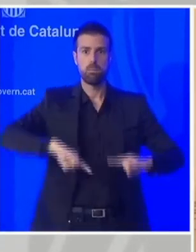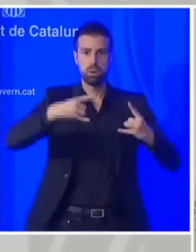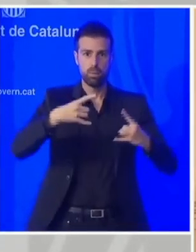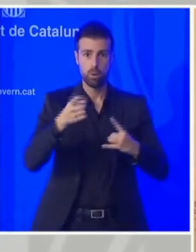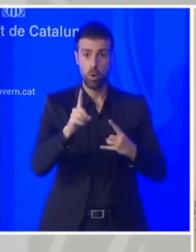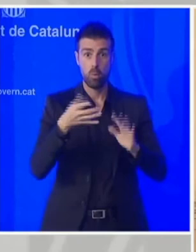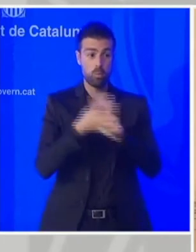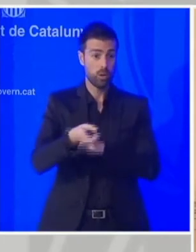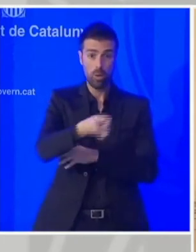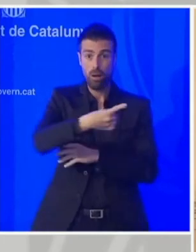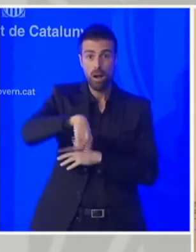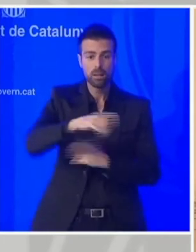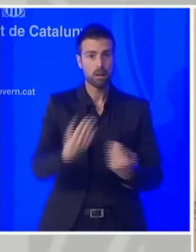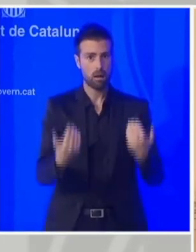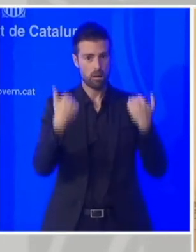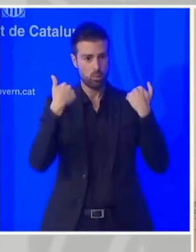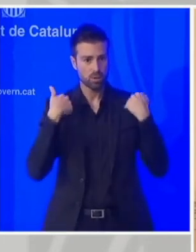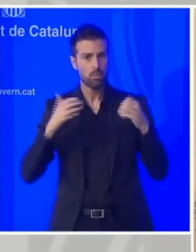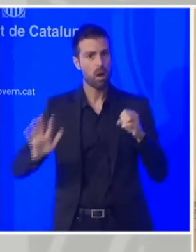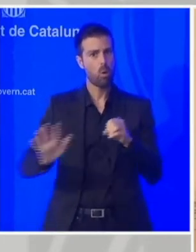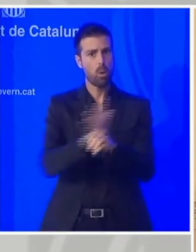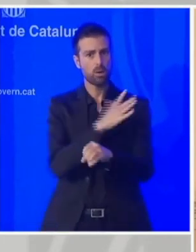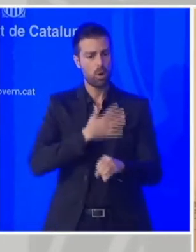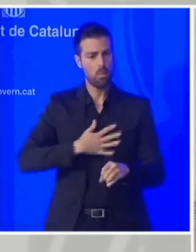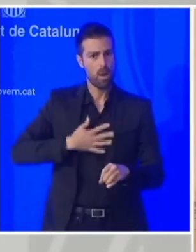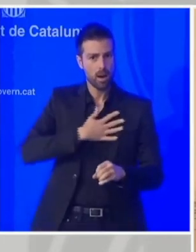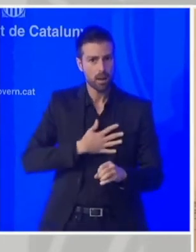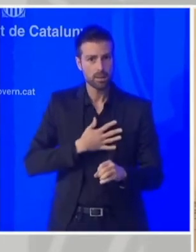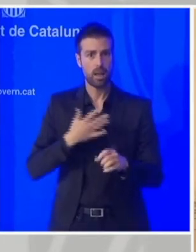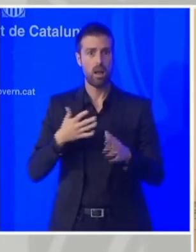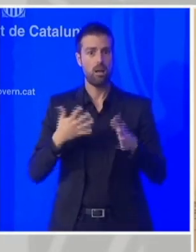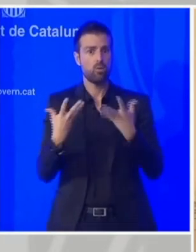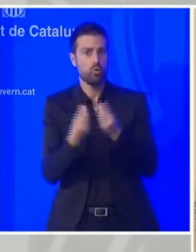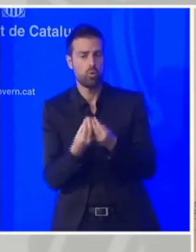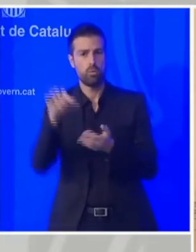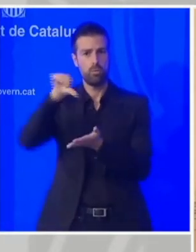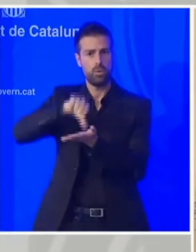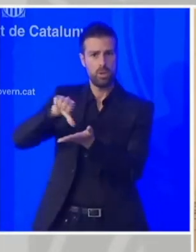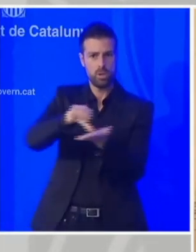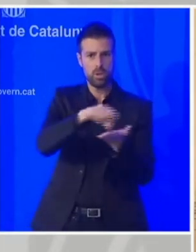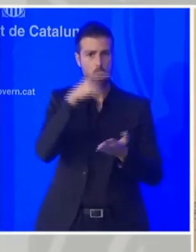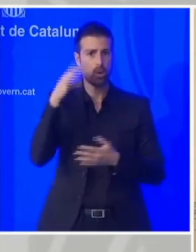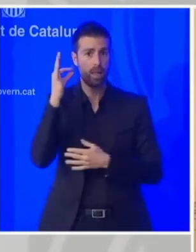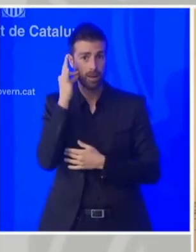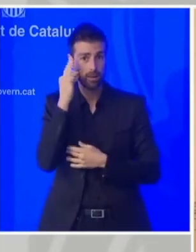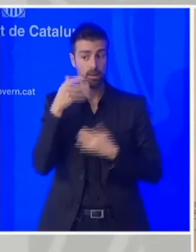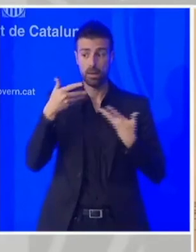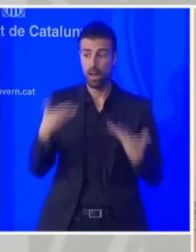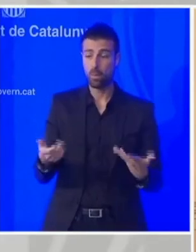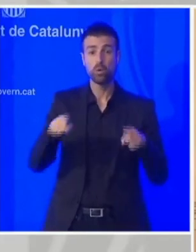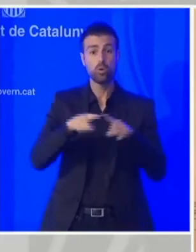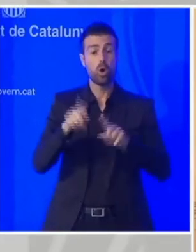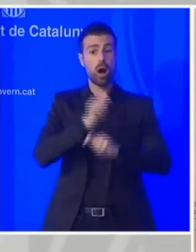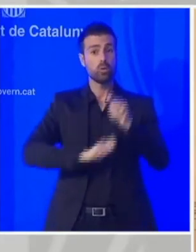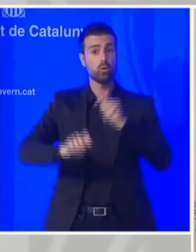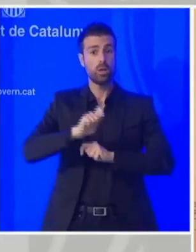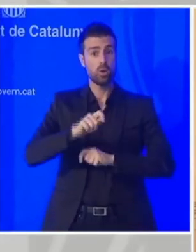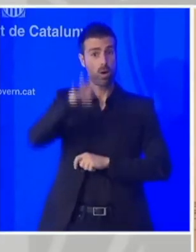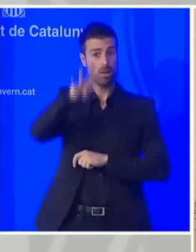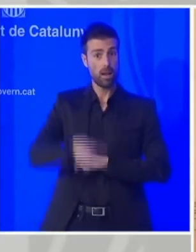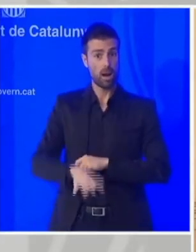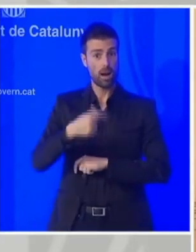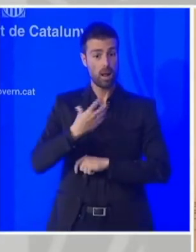cobertura de benestar i de progrés també amb la pròpia ciutadania. Per tant, com a Associació Catalana de Municipis,